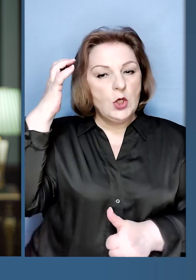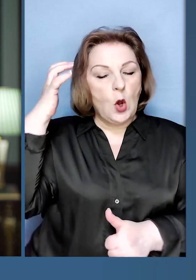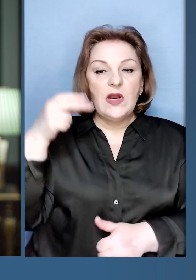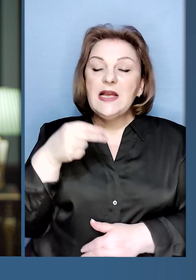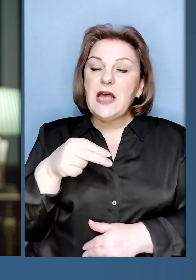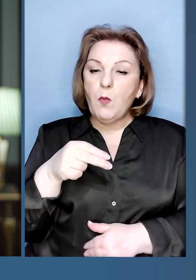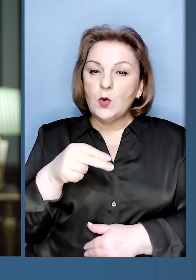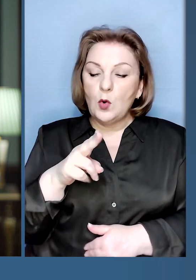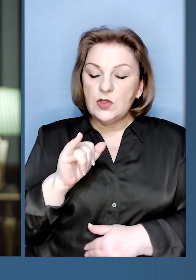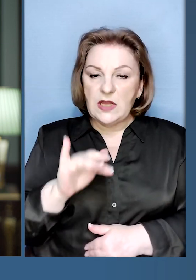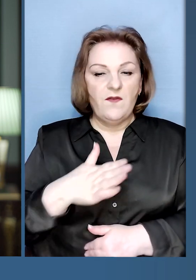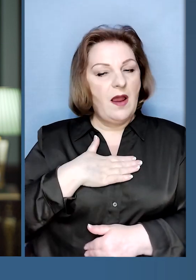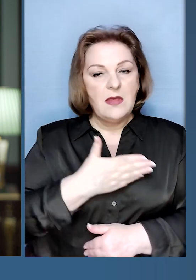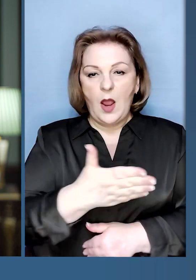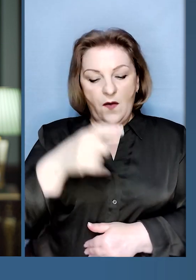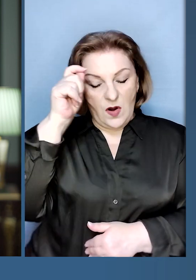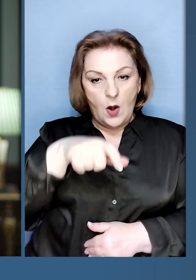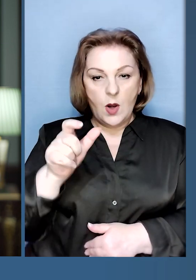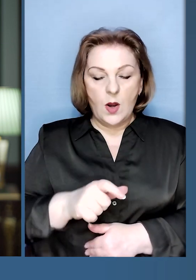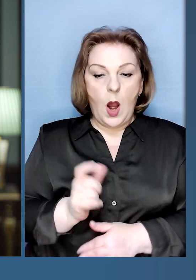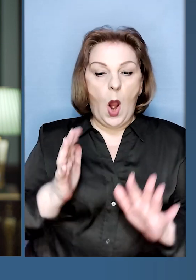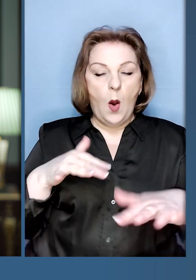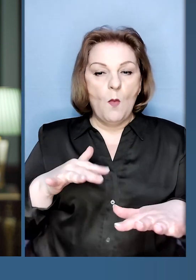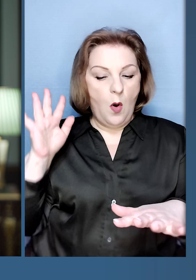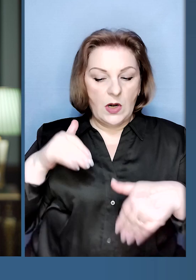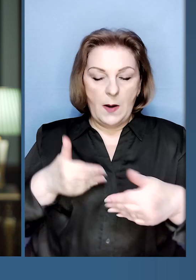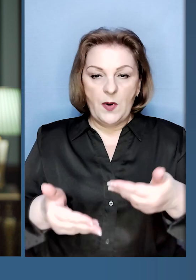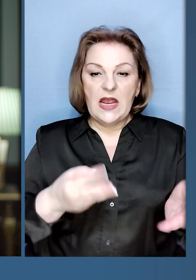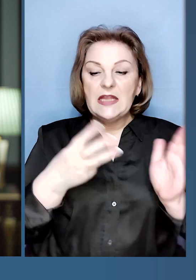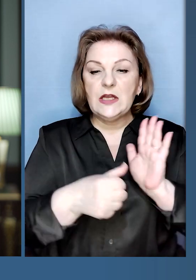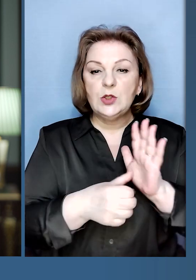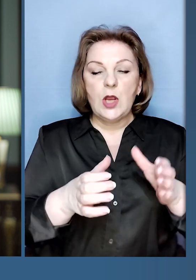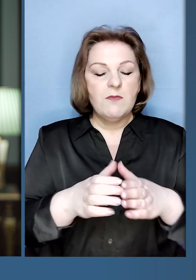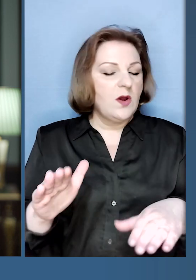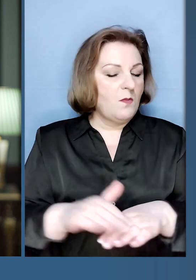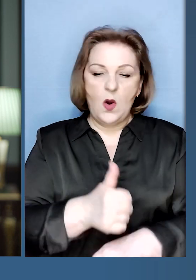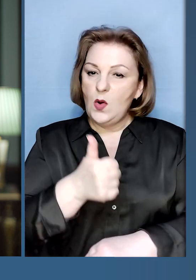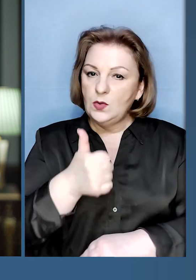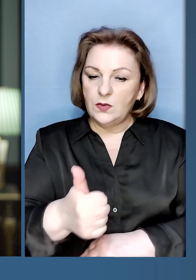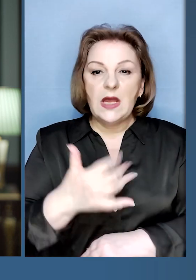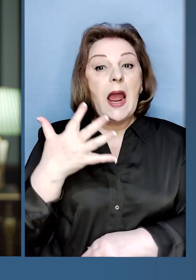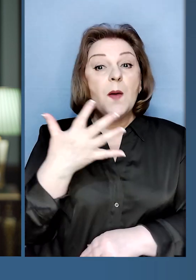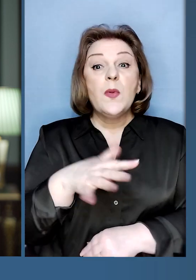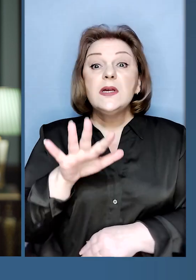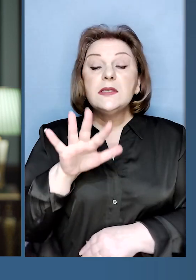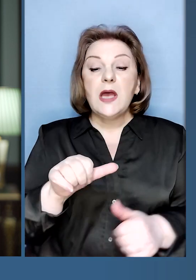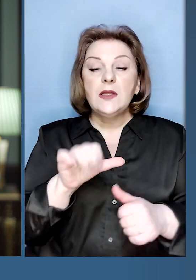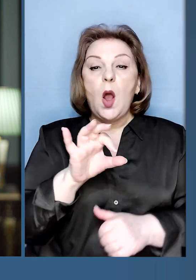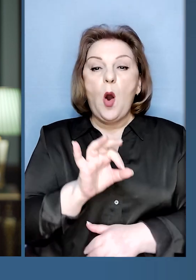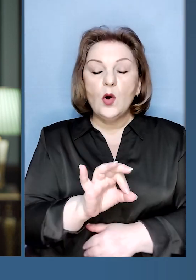імені Чорних Запорожців. Дякую вам, хлопці. Морпіхи 36-ї бригади – молодці.